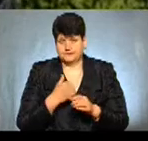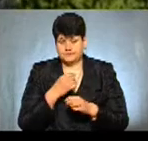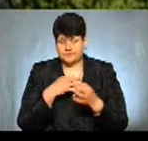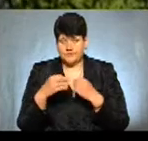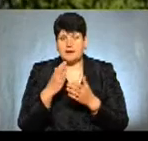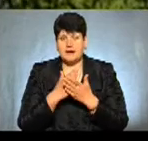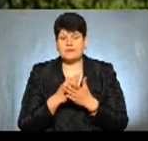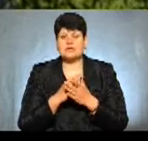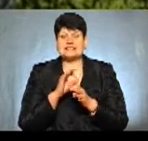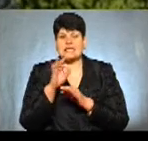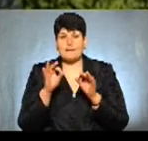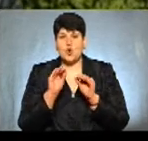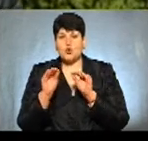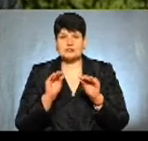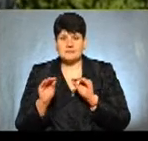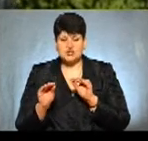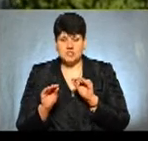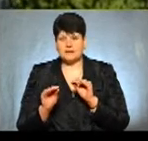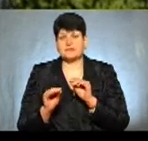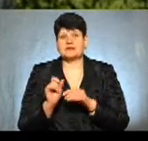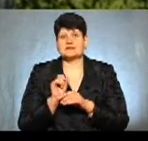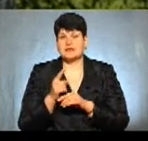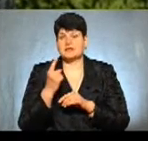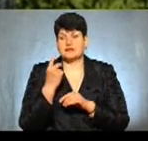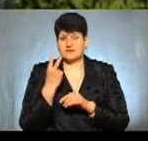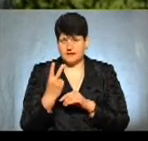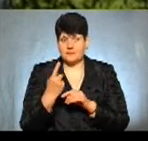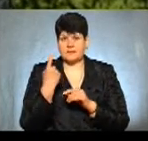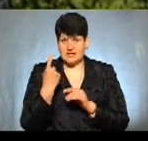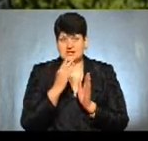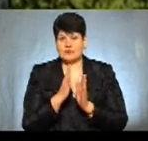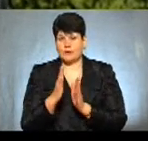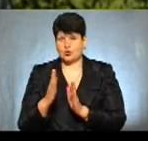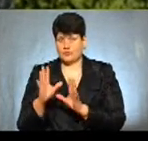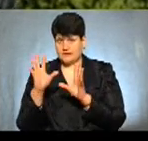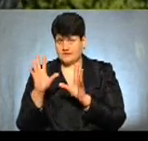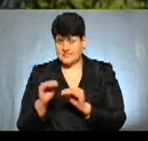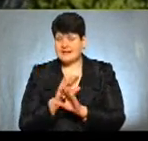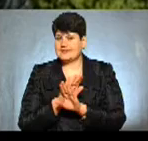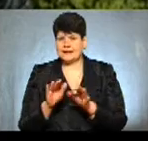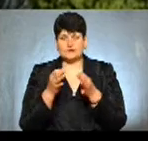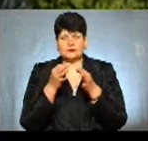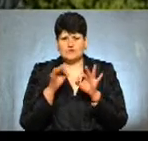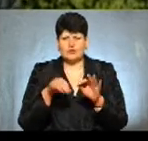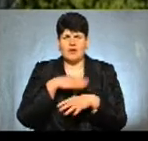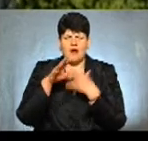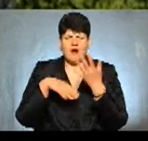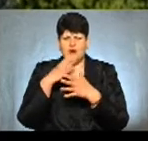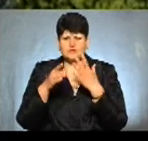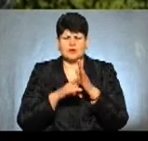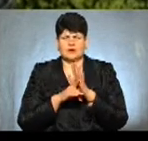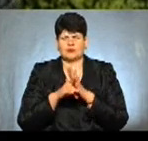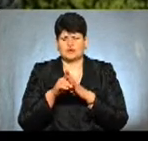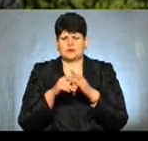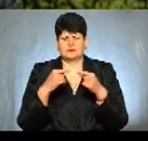схему розміщення. Завдання тої схеми дві. По-перше, порядкувати то, що робиться в місті зараз тимчасовими спорудами, і не допустити цього хаосу, який почав набирати